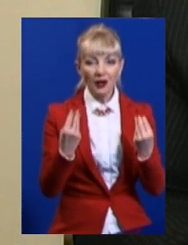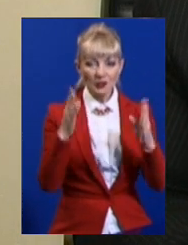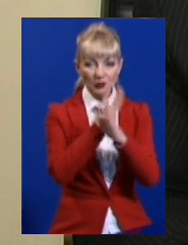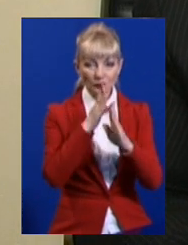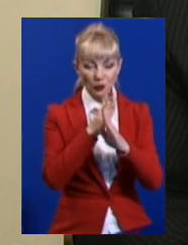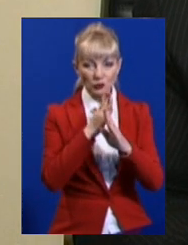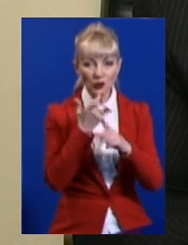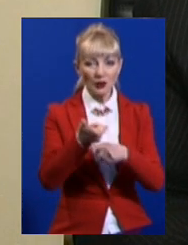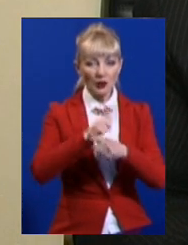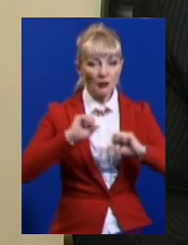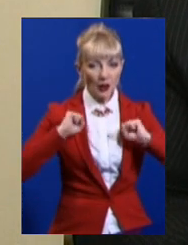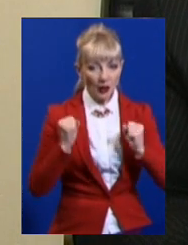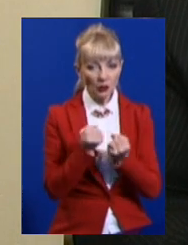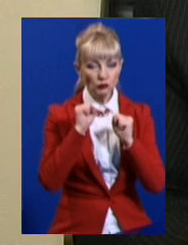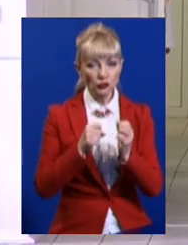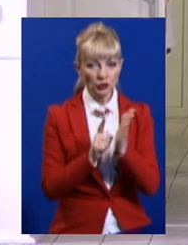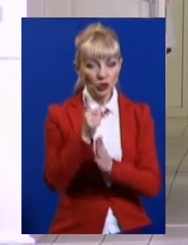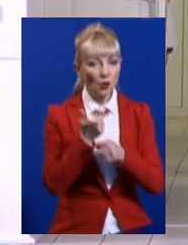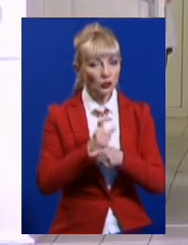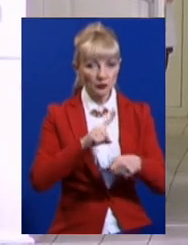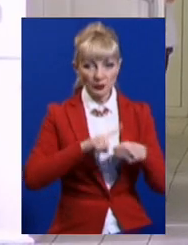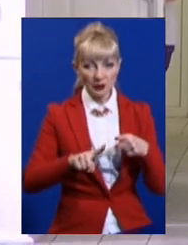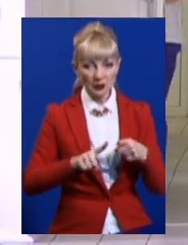переохолодження може наступити досить швидко».